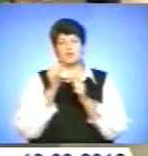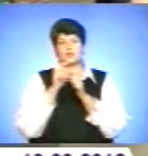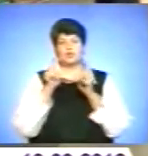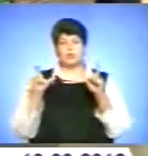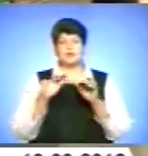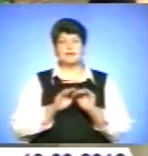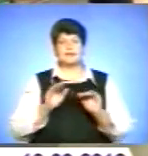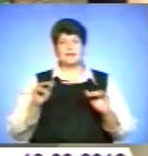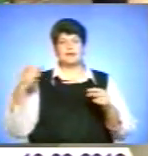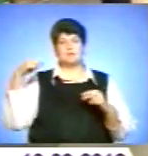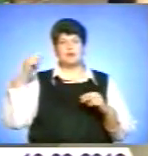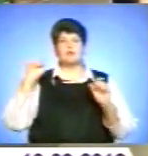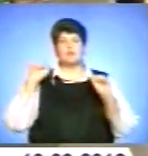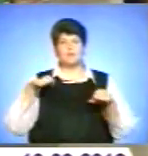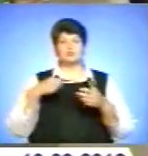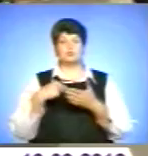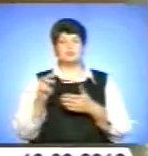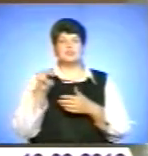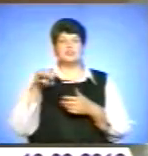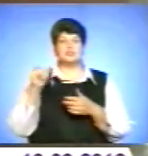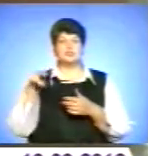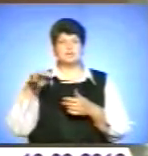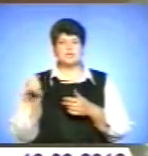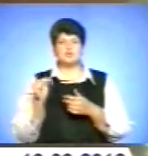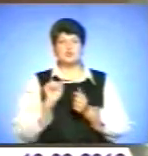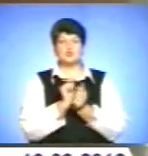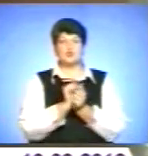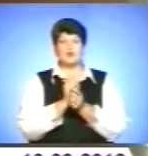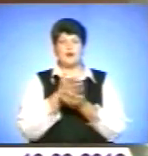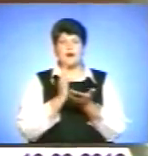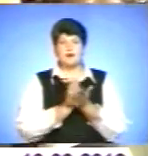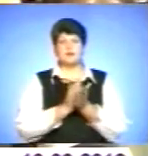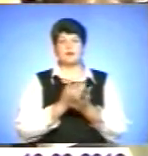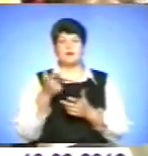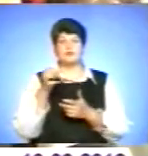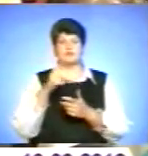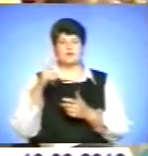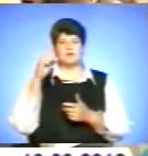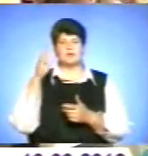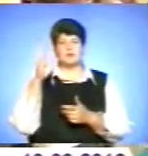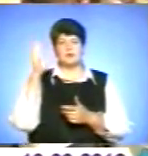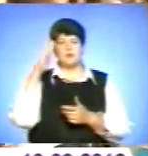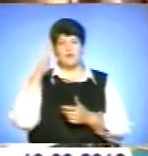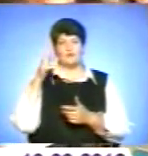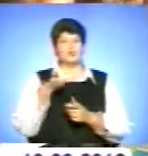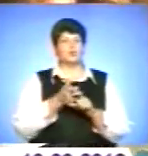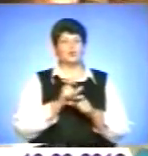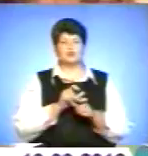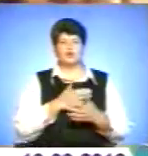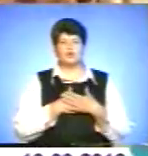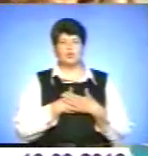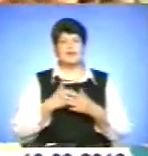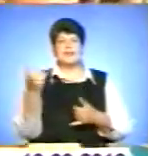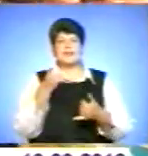діти на перерві можуть купити і чіпси, і сухарики, і солодкі газовані напої. Вони дуже люблять їсти оцю всю